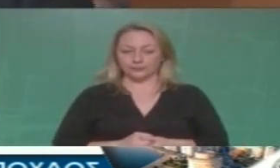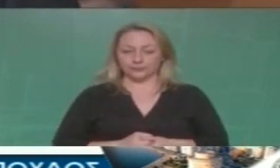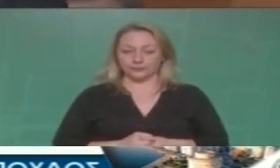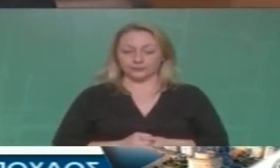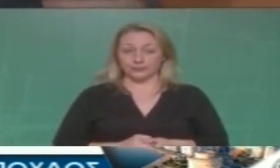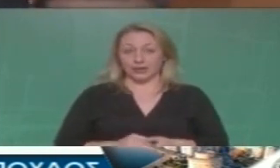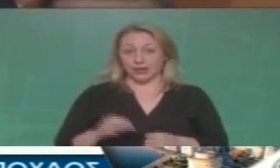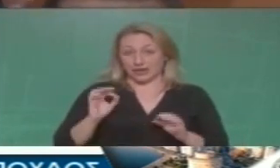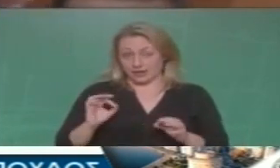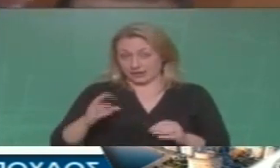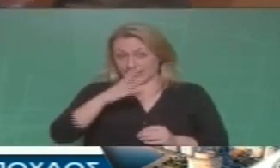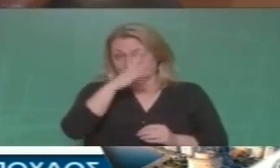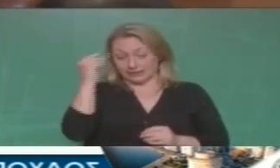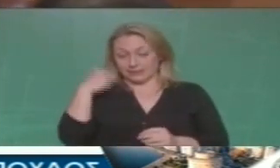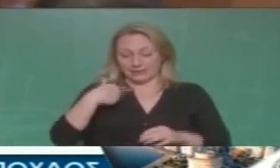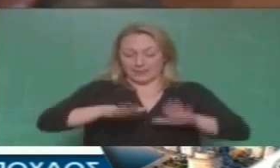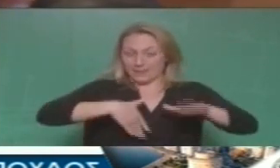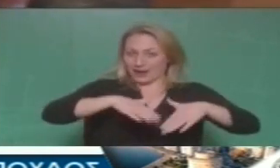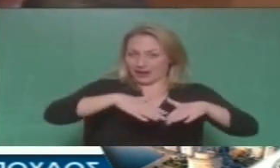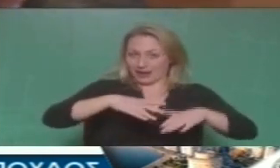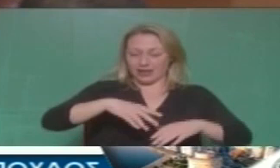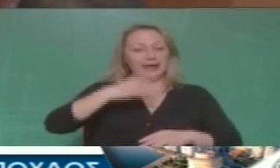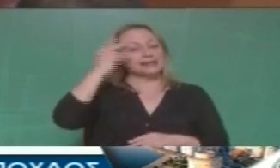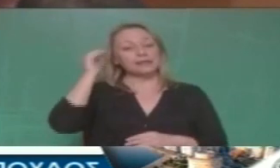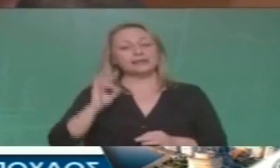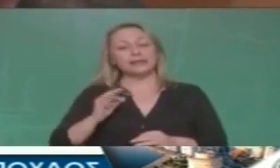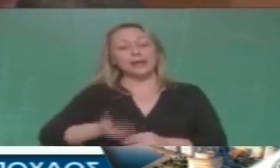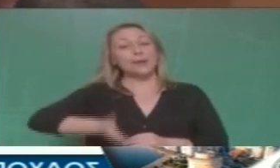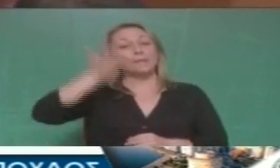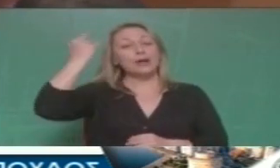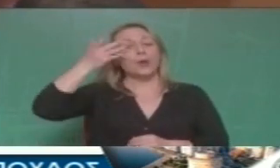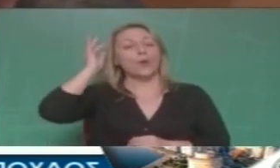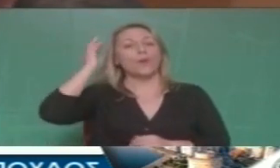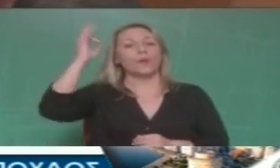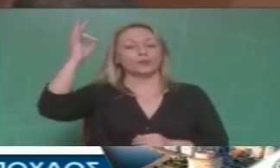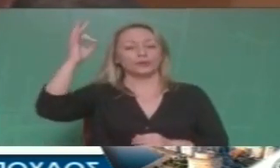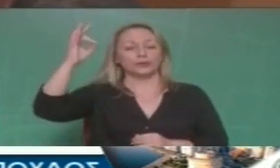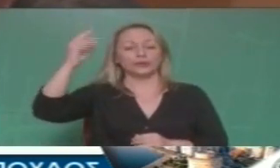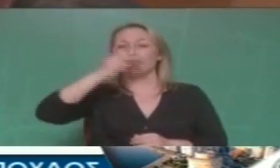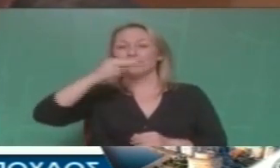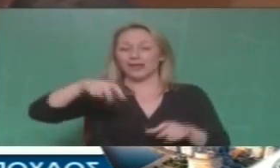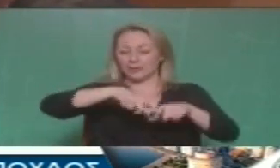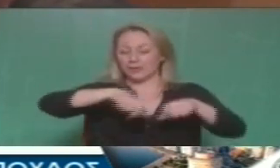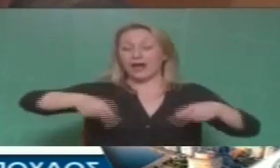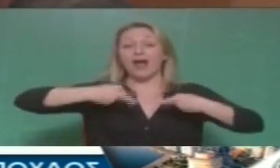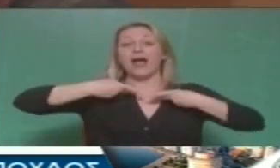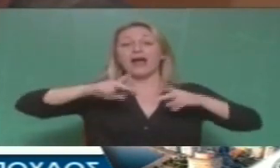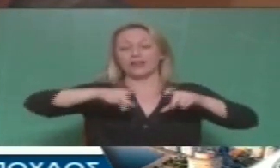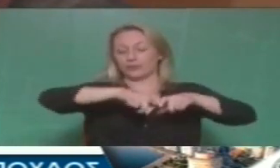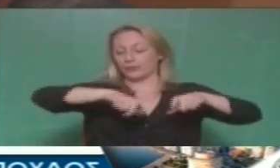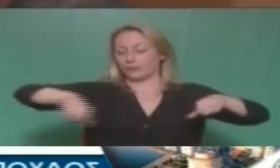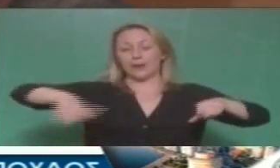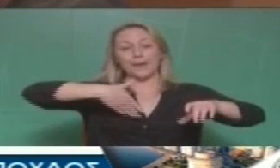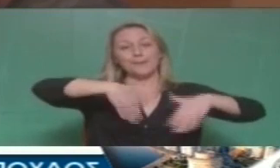Ξεχνώντας βέβαια γιατί μιλήσαμε για την παραλία ότι αυτό το παλιό όνειρο για τον άξονα ελεύθερο άξονα από την